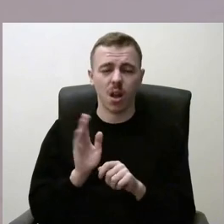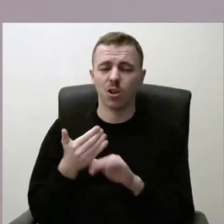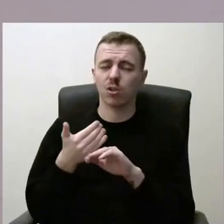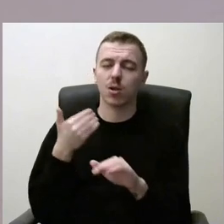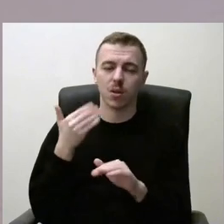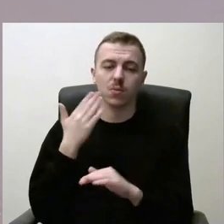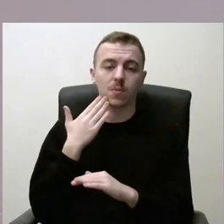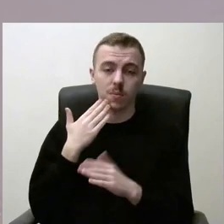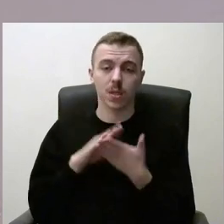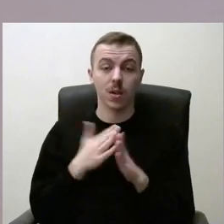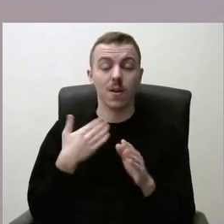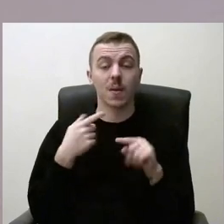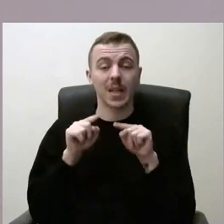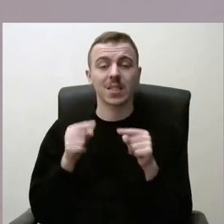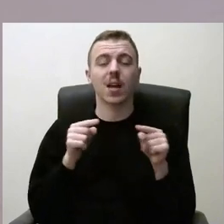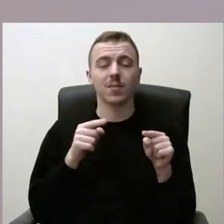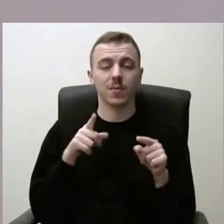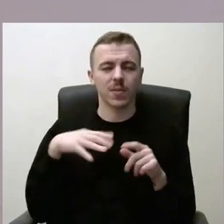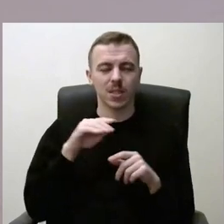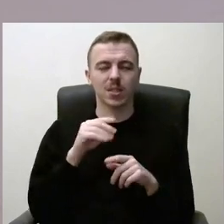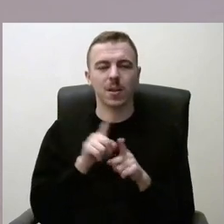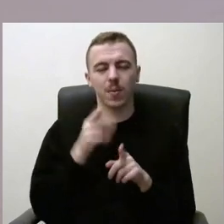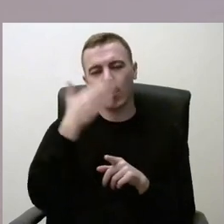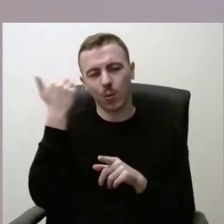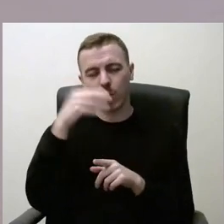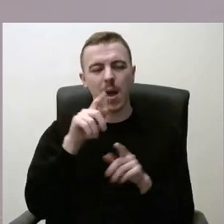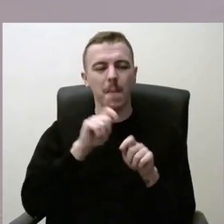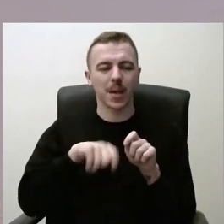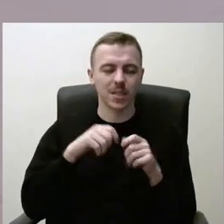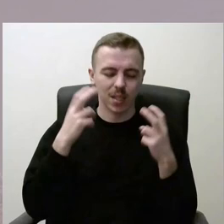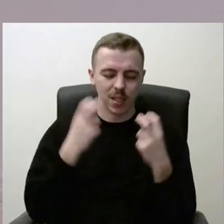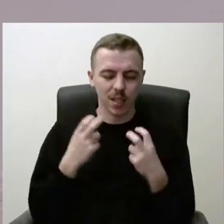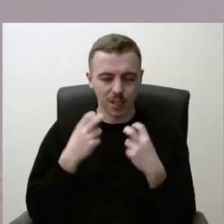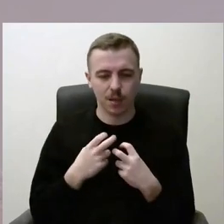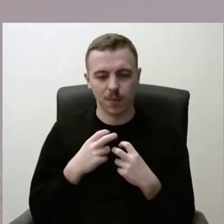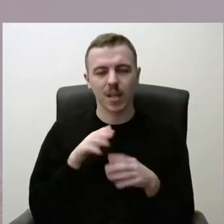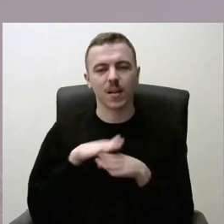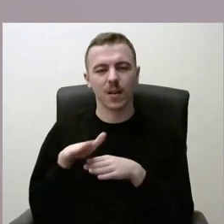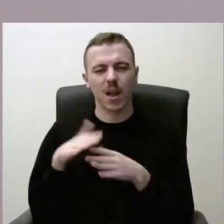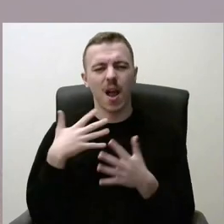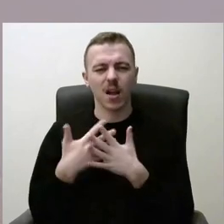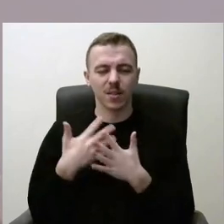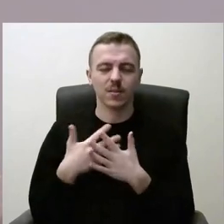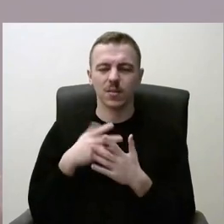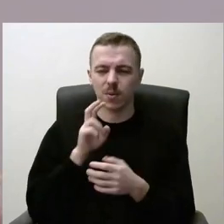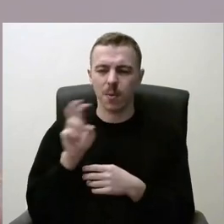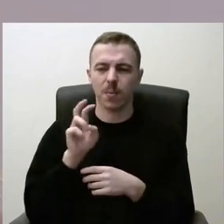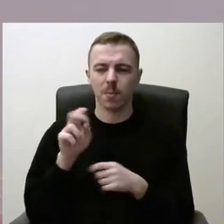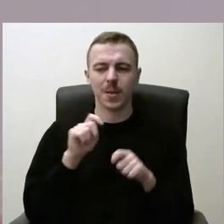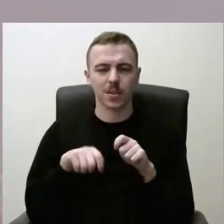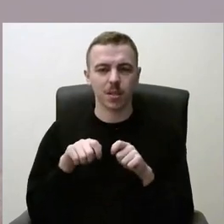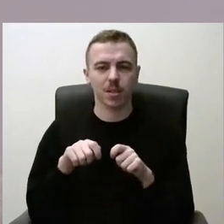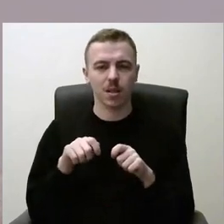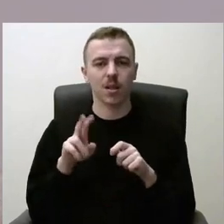Todėl mes skatinsime būtent profilaktinių tyrimų tiesiog įgyvendinimą, aktyvinimą, kad mūsų Kauno rajono